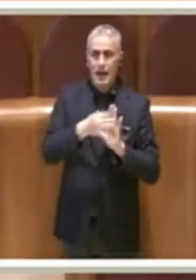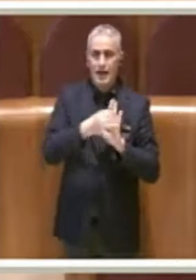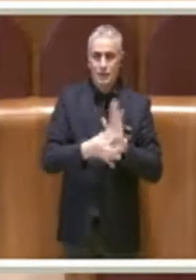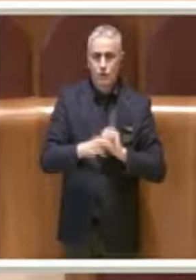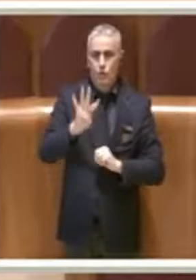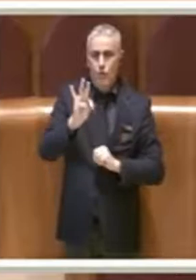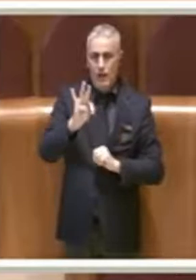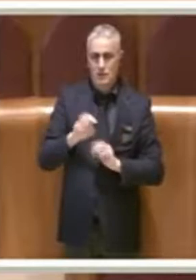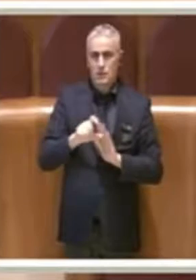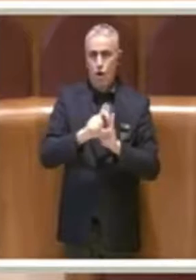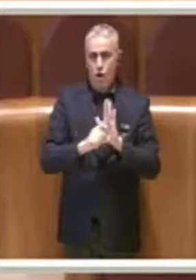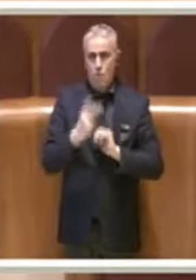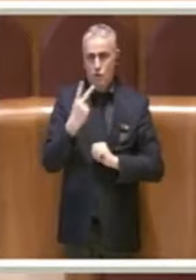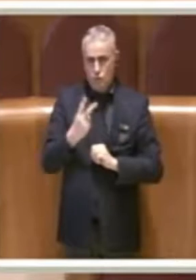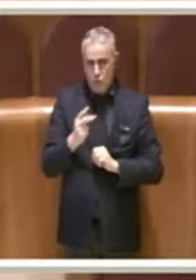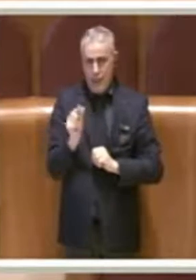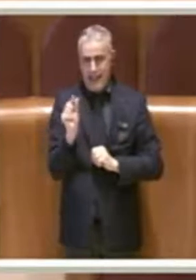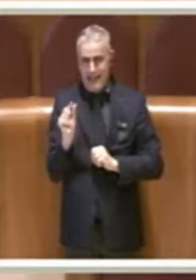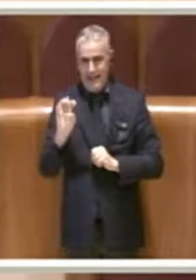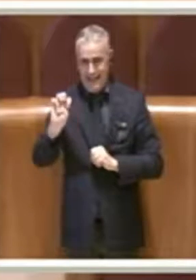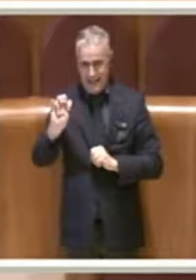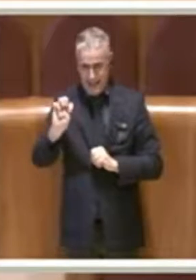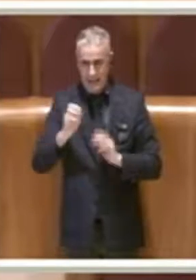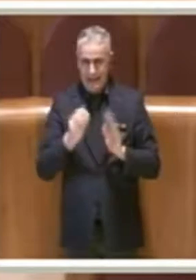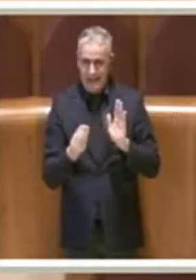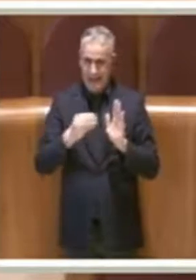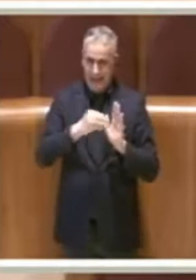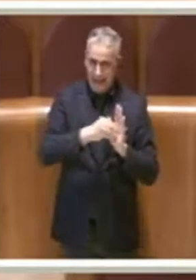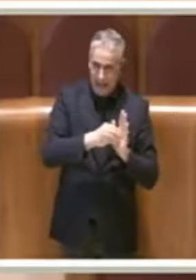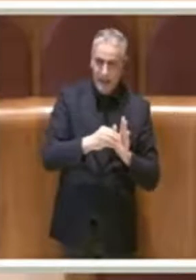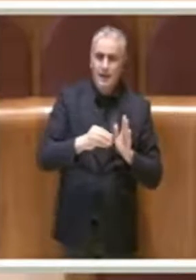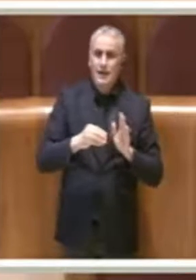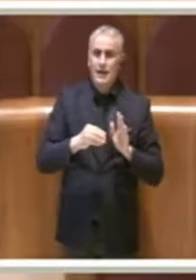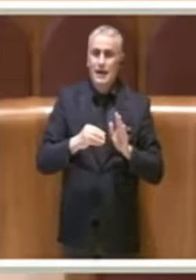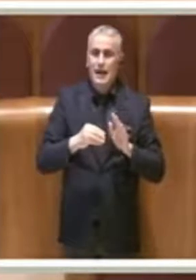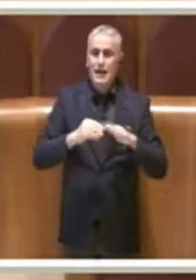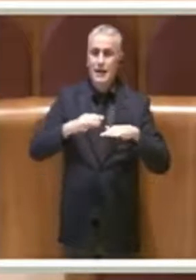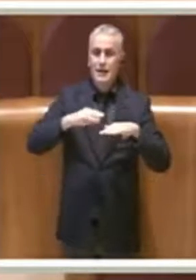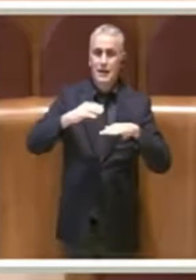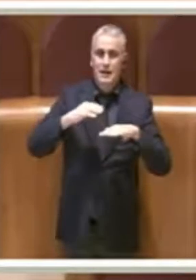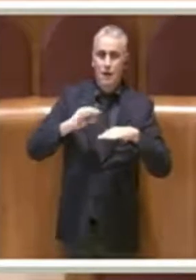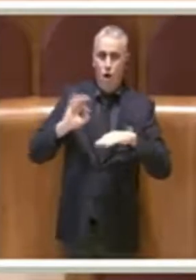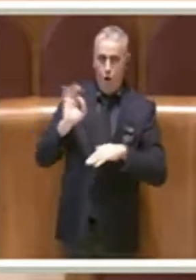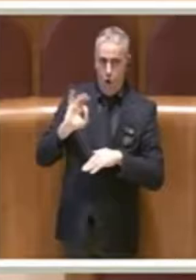,2 lettera E abbiamo aggiunto o di rilievo paesaggistico e